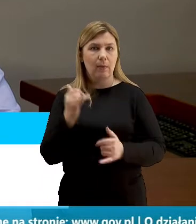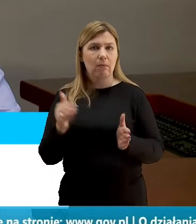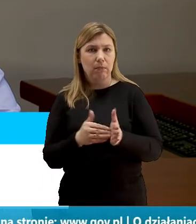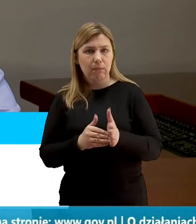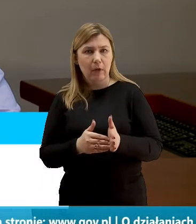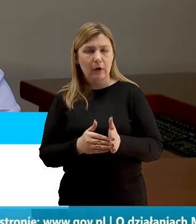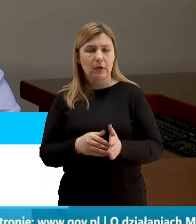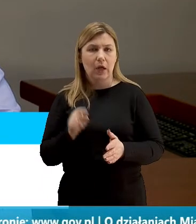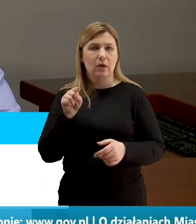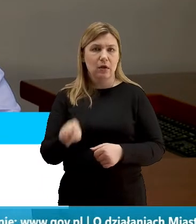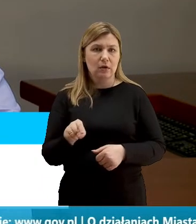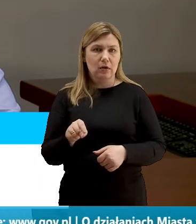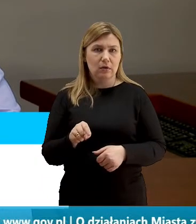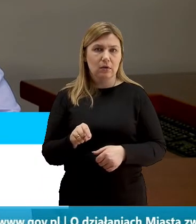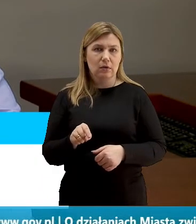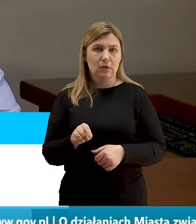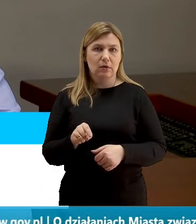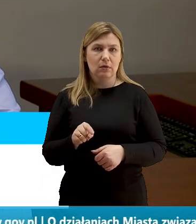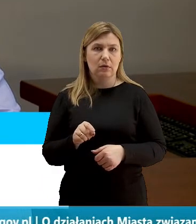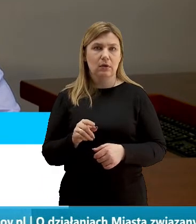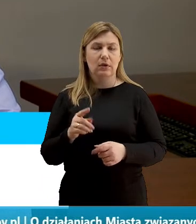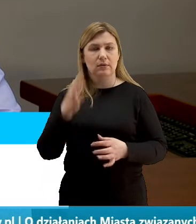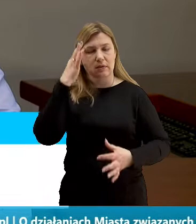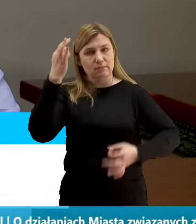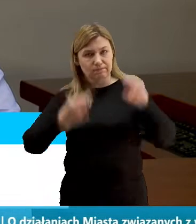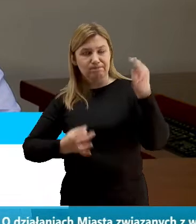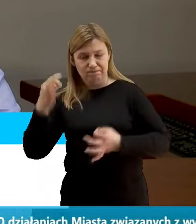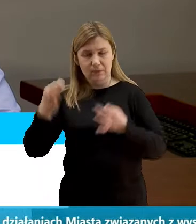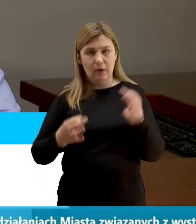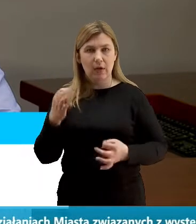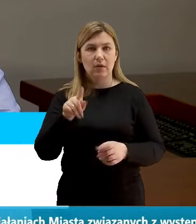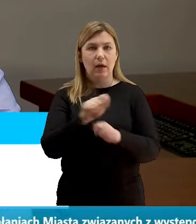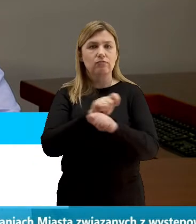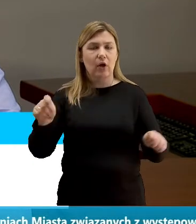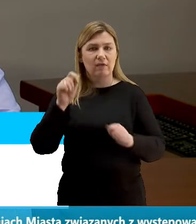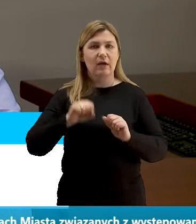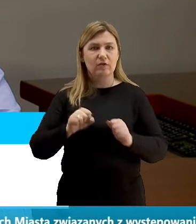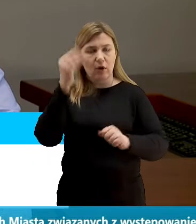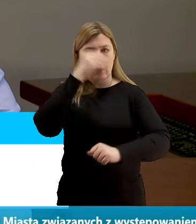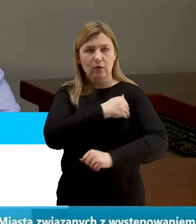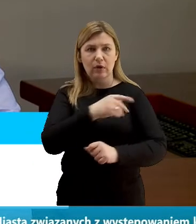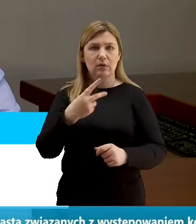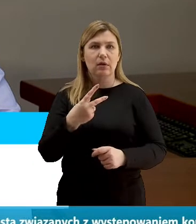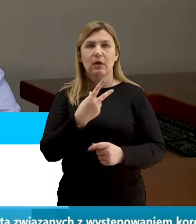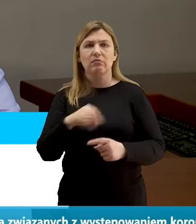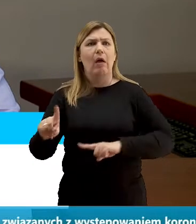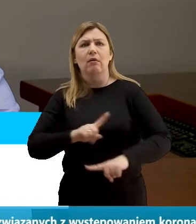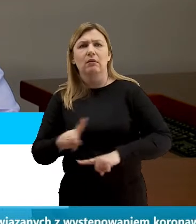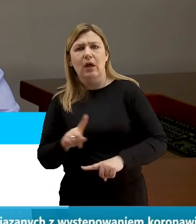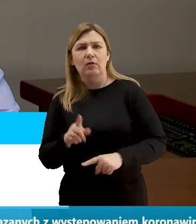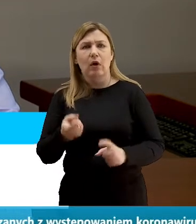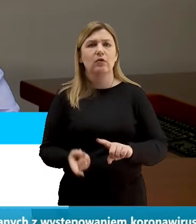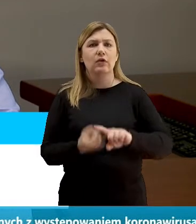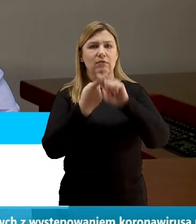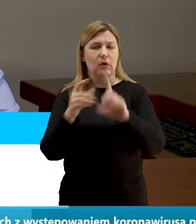kwestie rozważane. Ta przerwa w funkcjonowaniu szkół w żadnej mierze nie oznacza zawieszenia naboru.